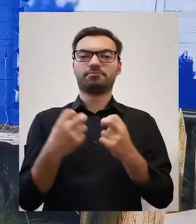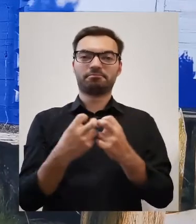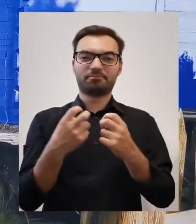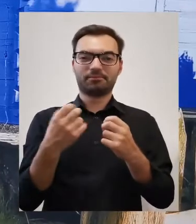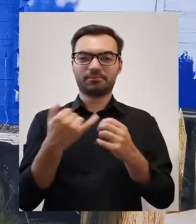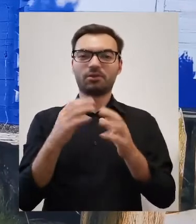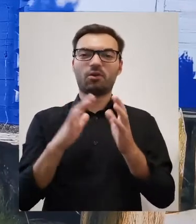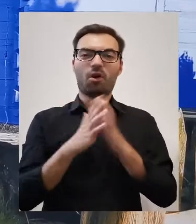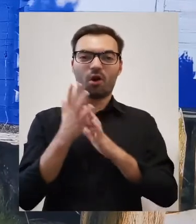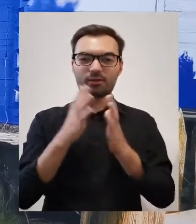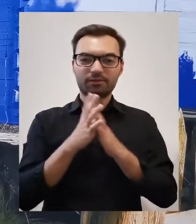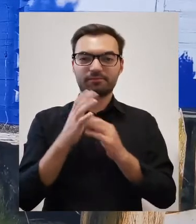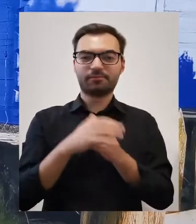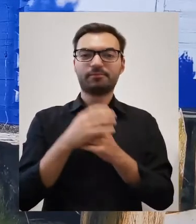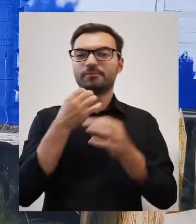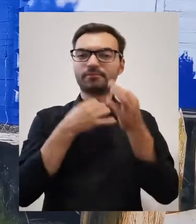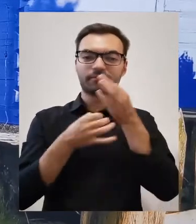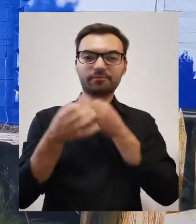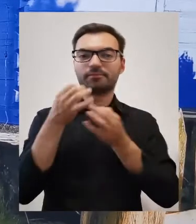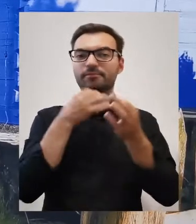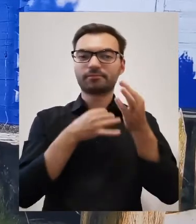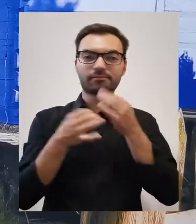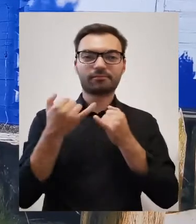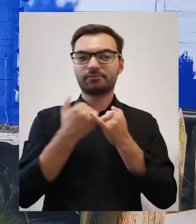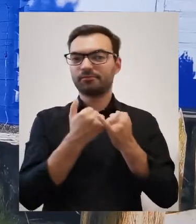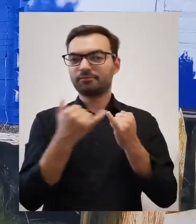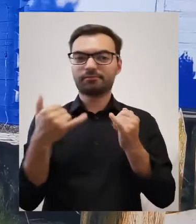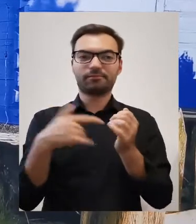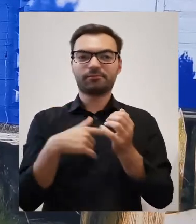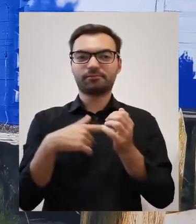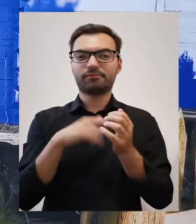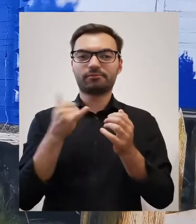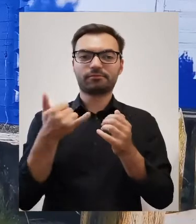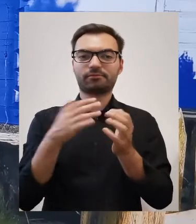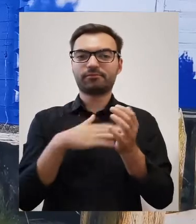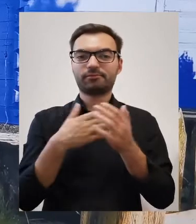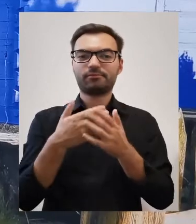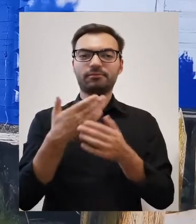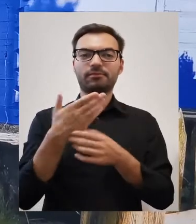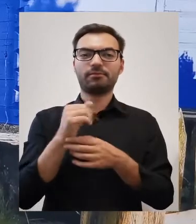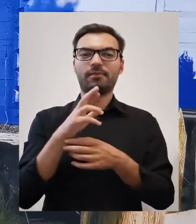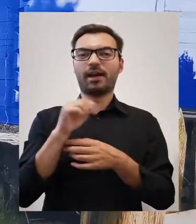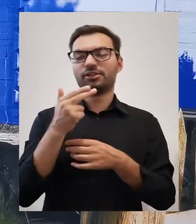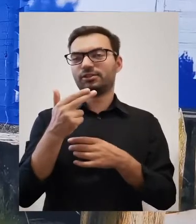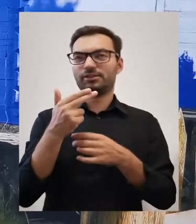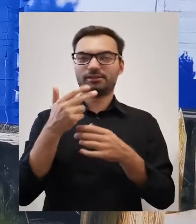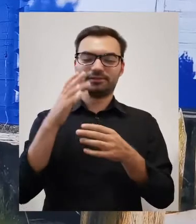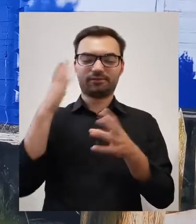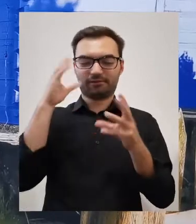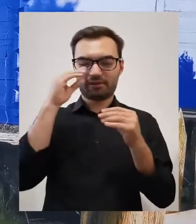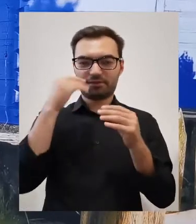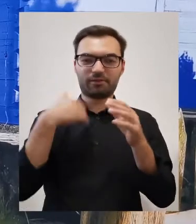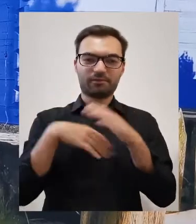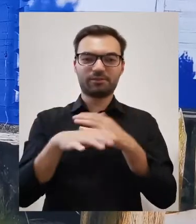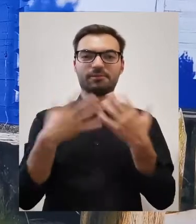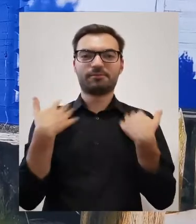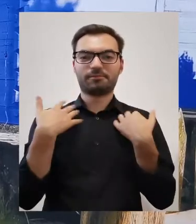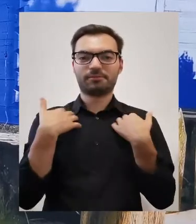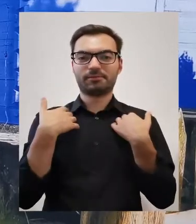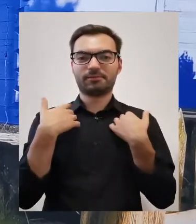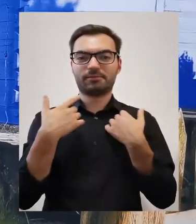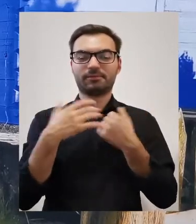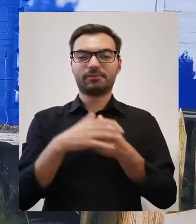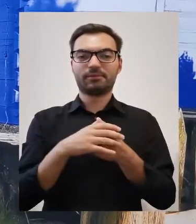siedzieli przy ognisku i opowiadali sobie o tym, jak to jakiś Marcin wyszedł wieczorem